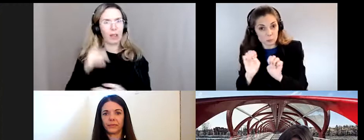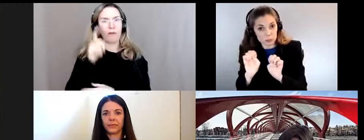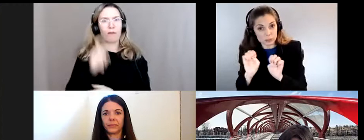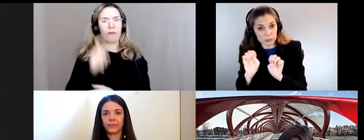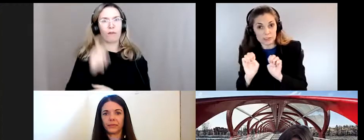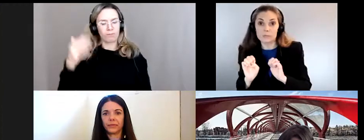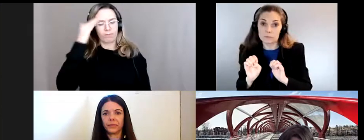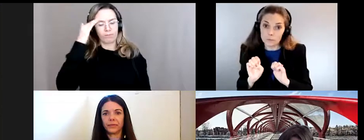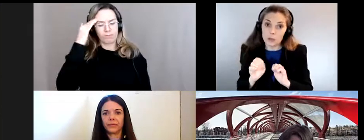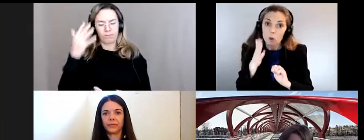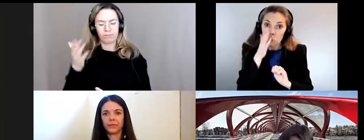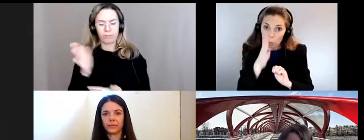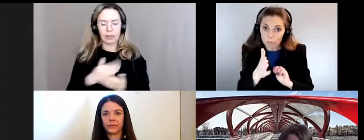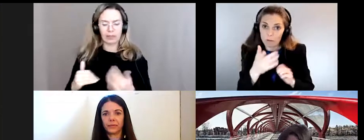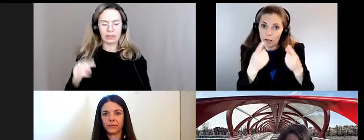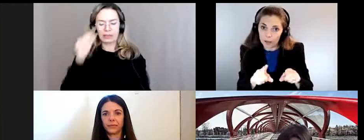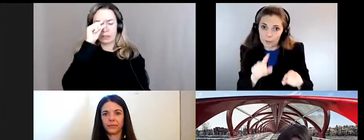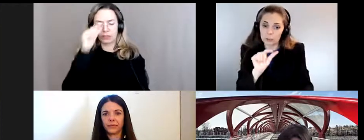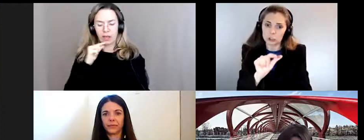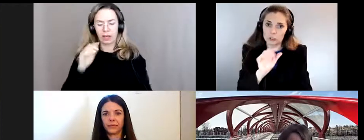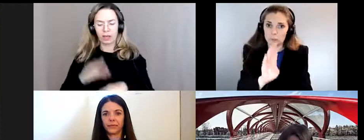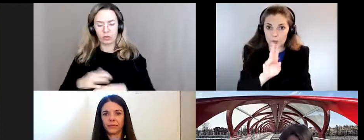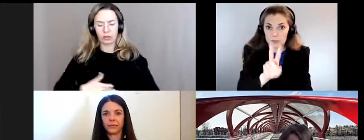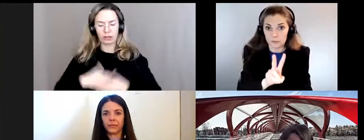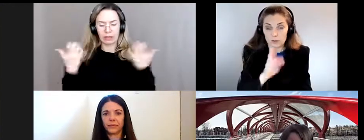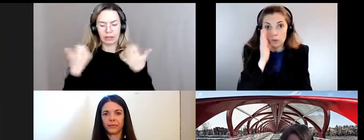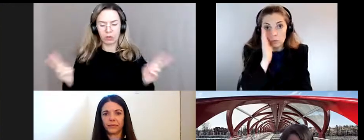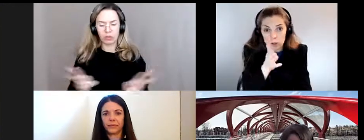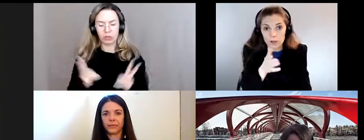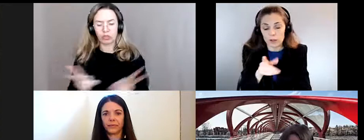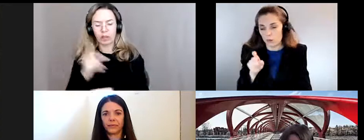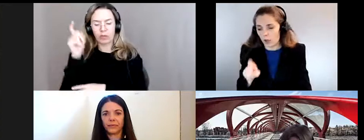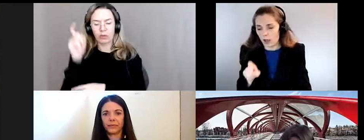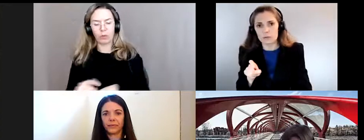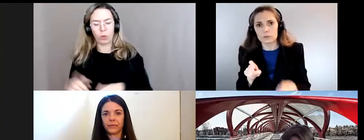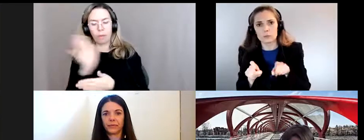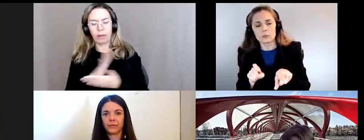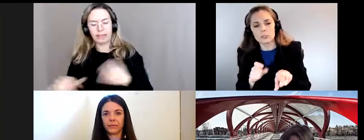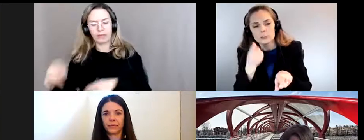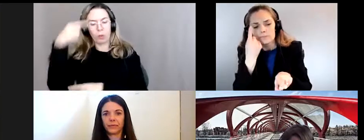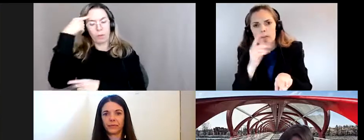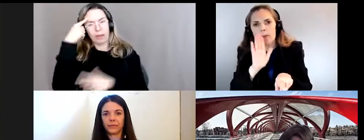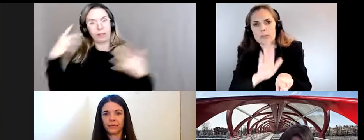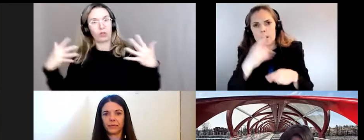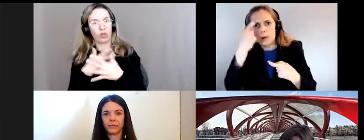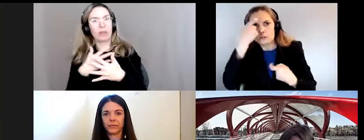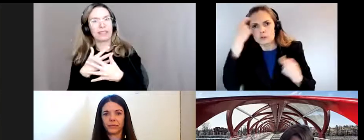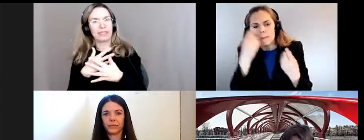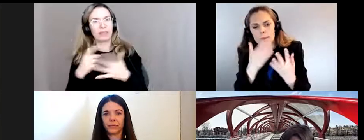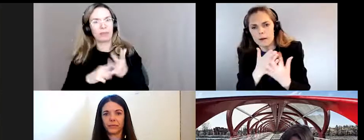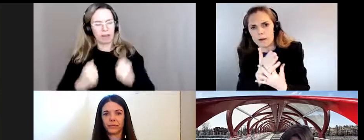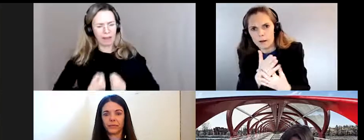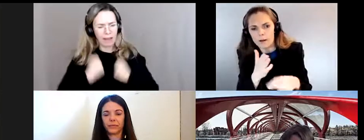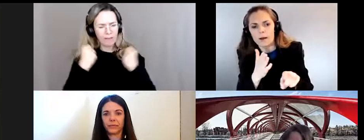aspects genrés des crises et des urgences il doit y avoir une dimension qui tient compte des traumatismes dans les efforts de